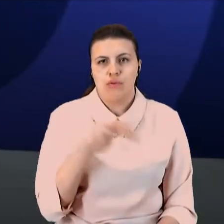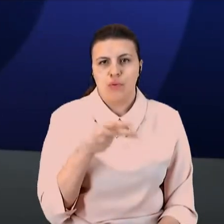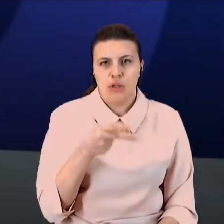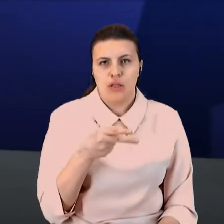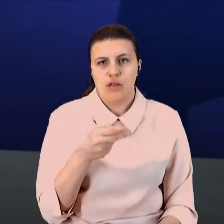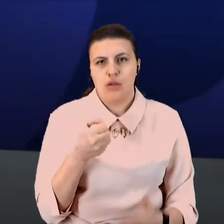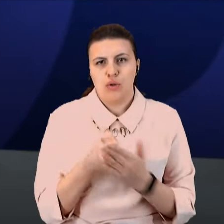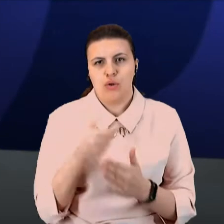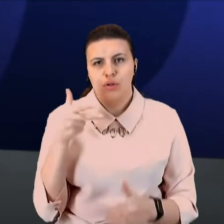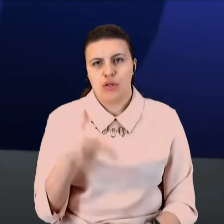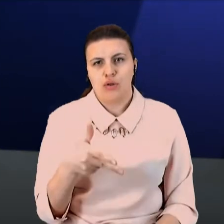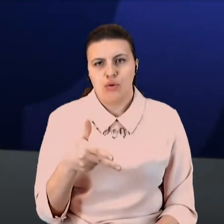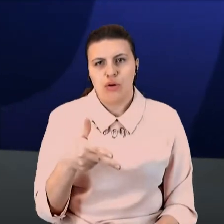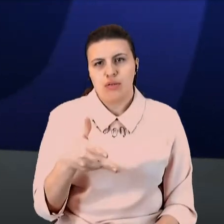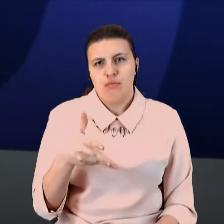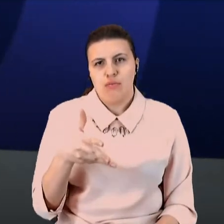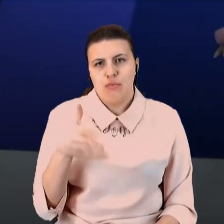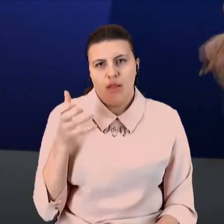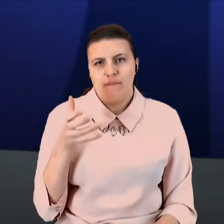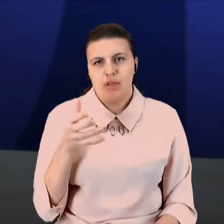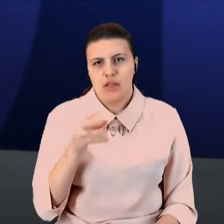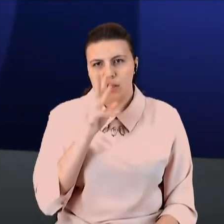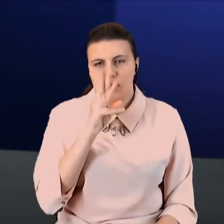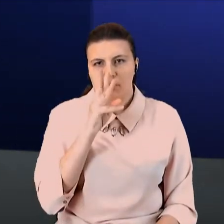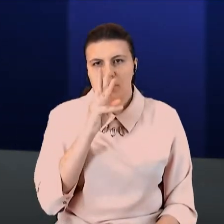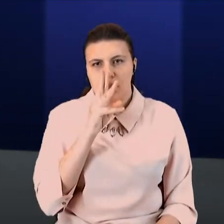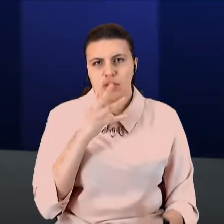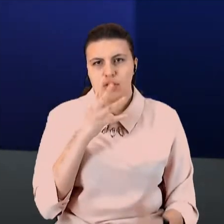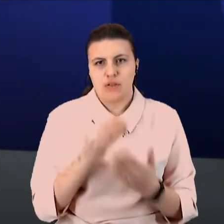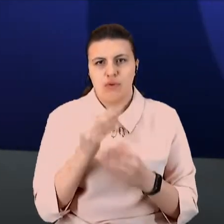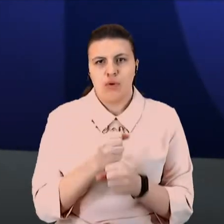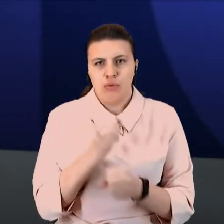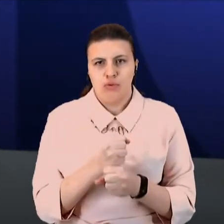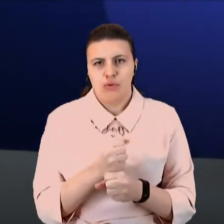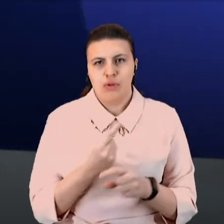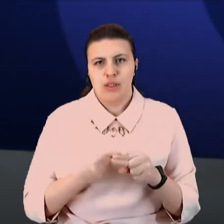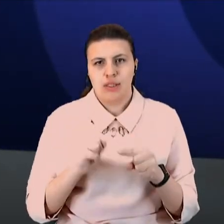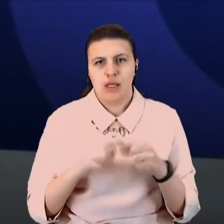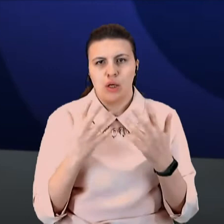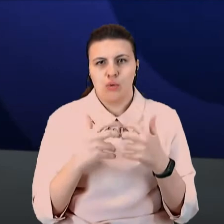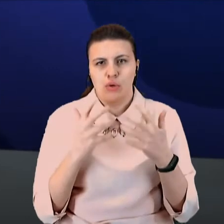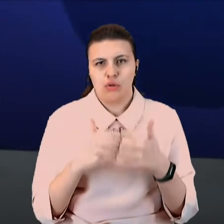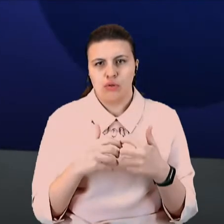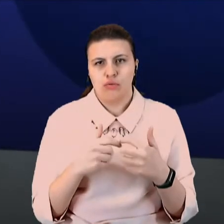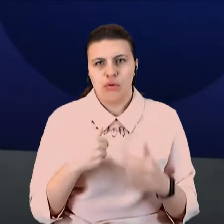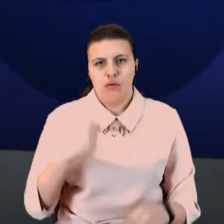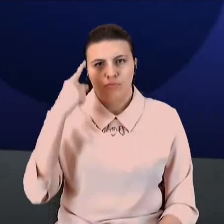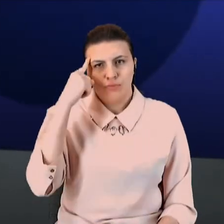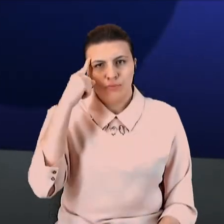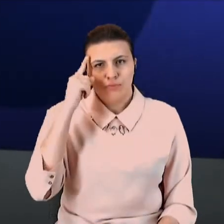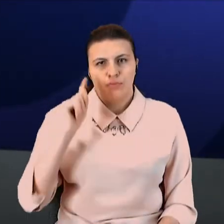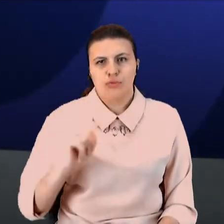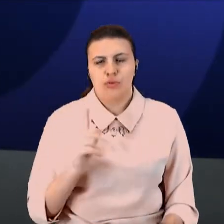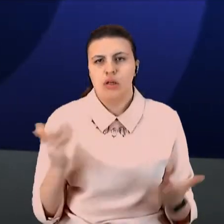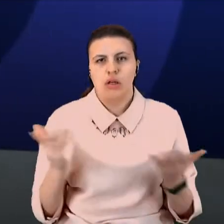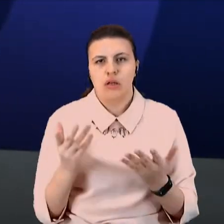,5 тисяч зарплатні за свою роботу. Цей розрахунок навів нас на думку, який взаємозв'язок